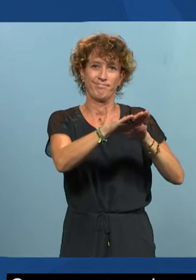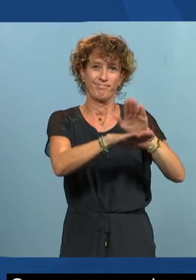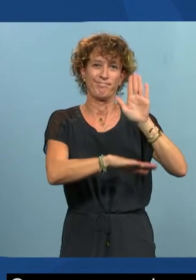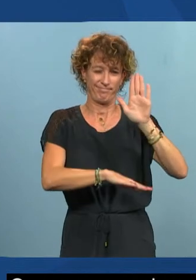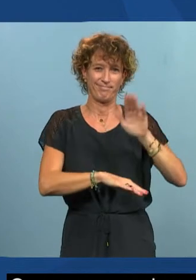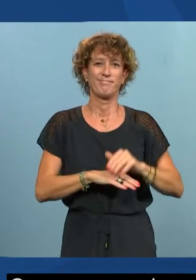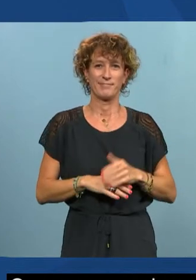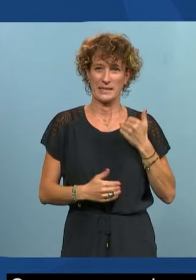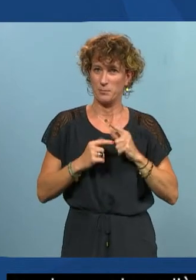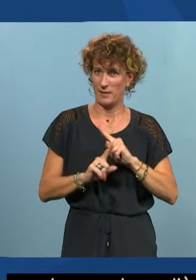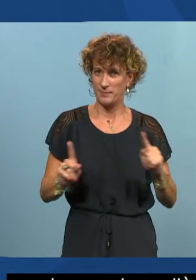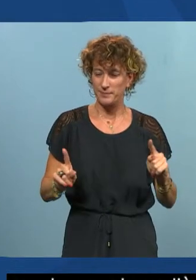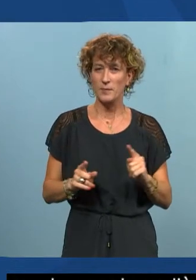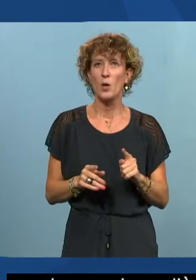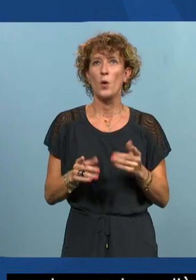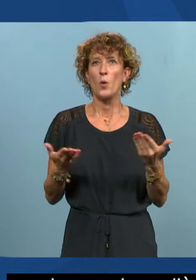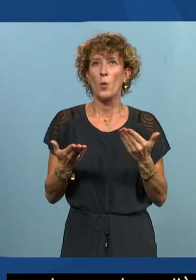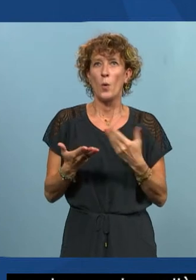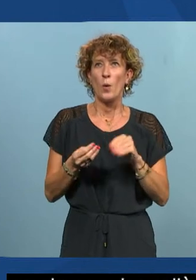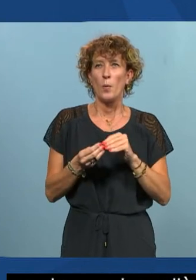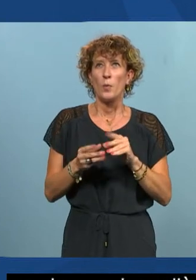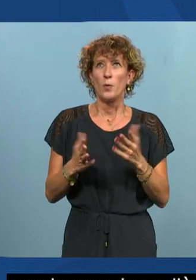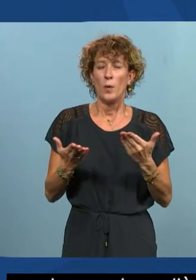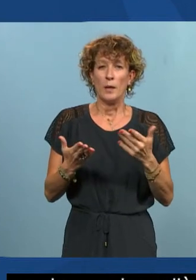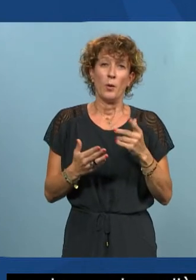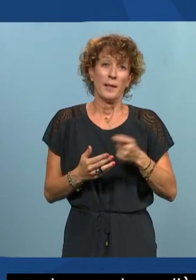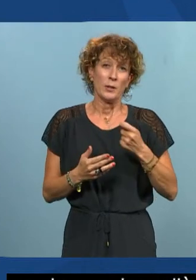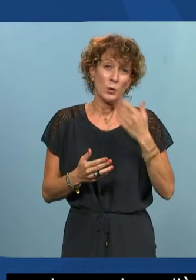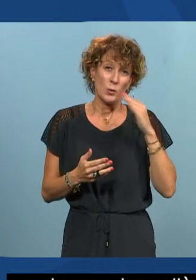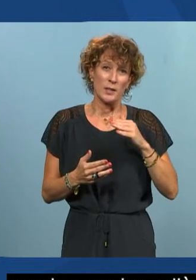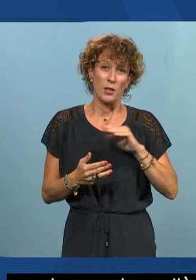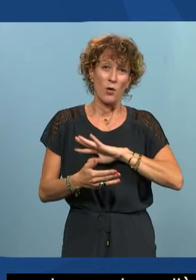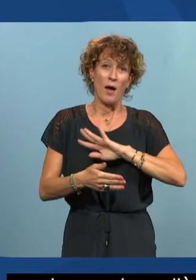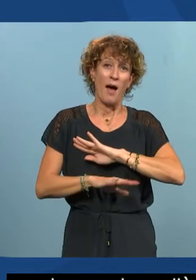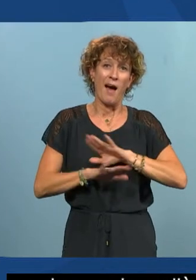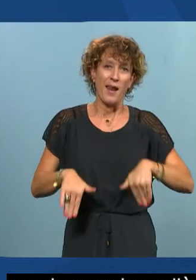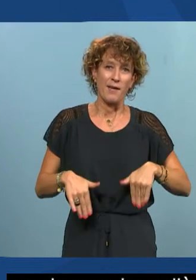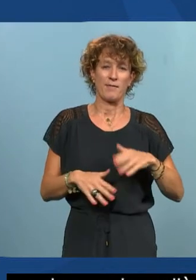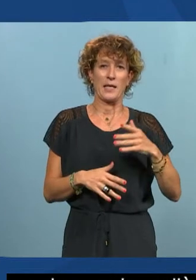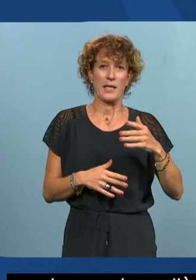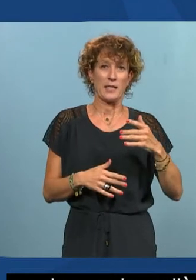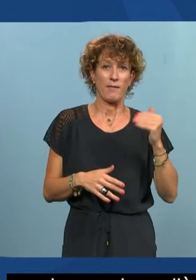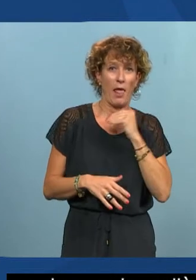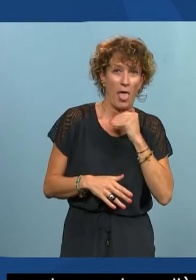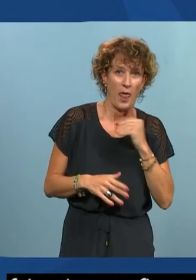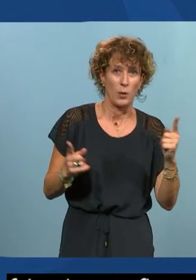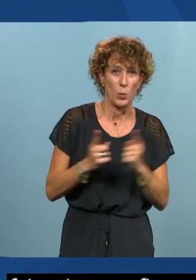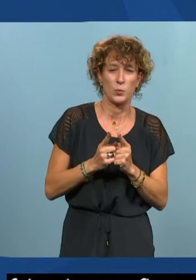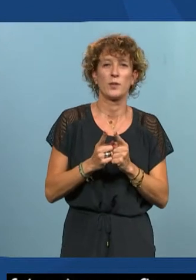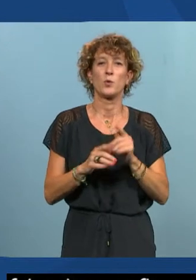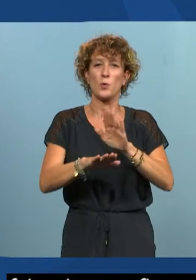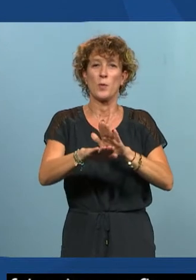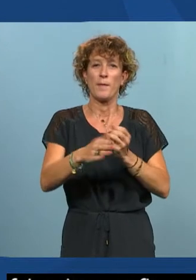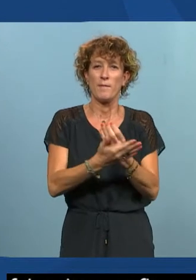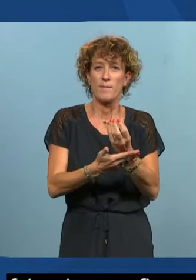Quoi dire de plus ? On risque de terminer toujours un peu à la bourre. Donc, j'annonce déjà le prochain webinaire sûr qui va se faire début